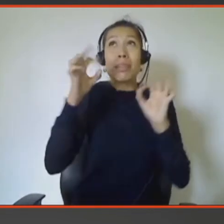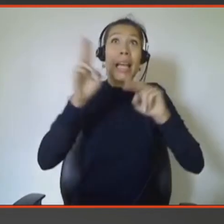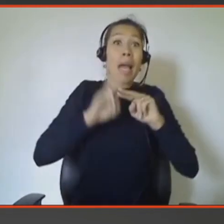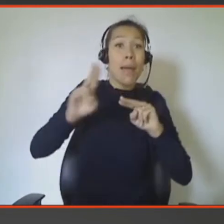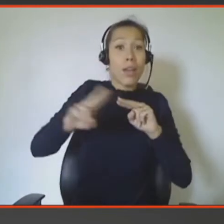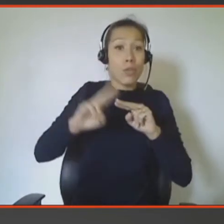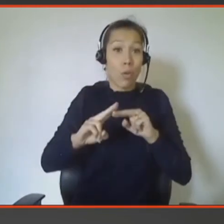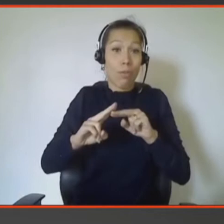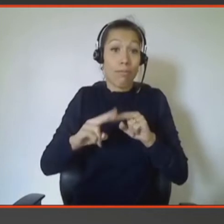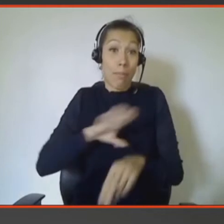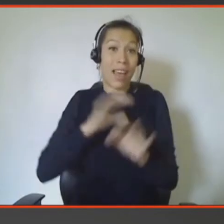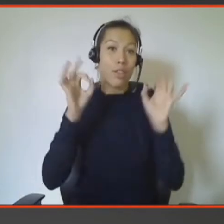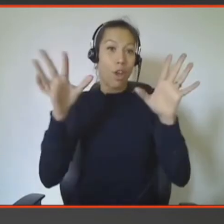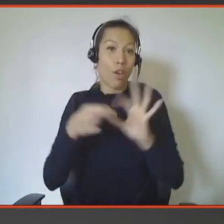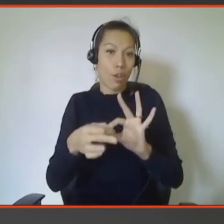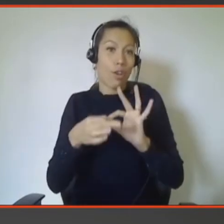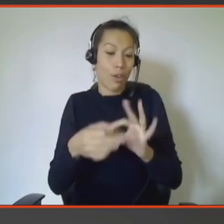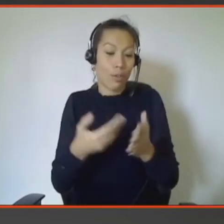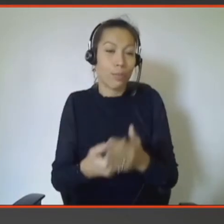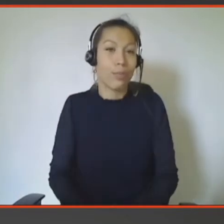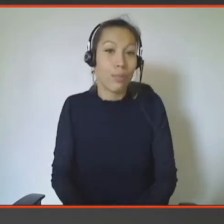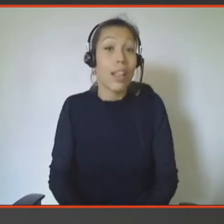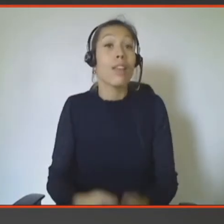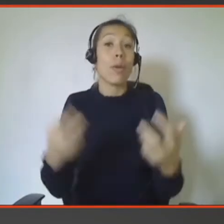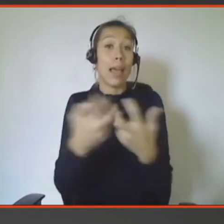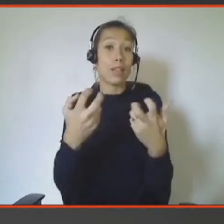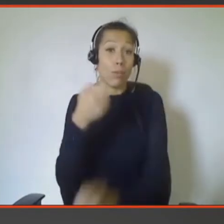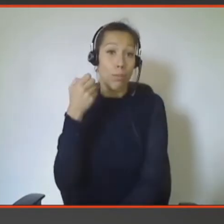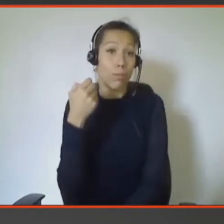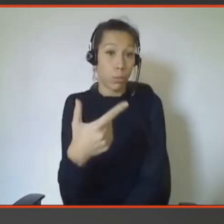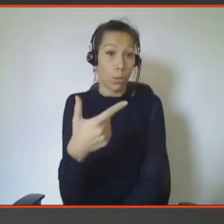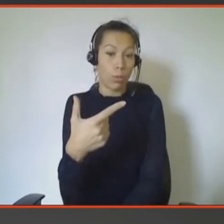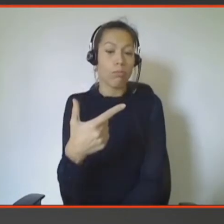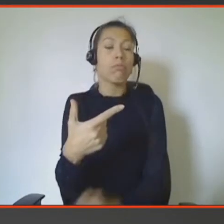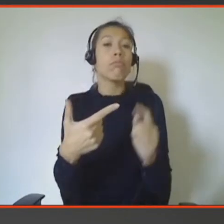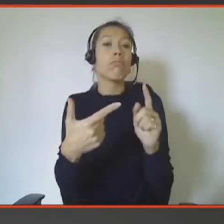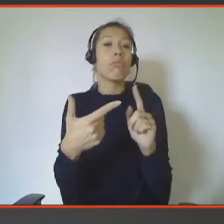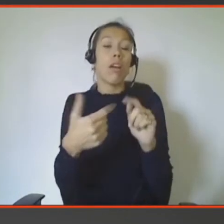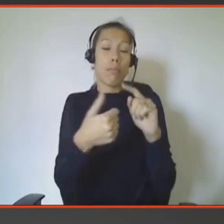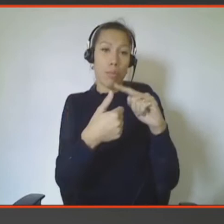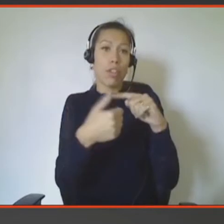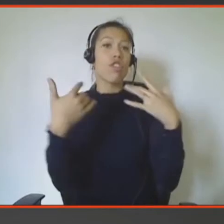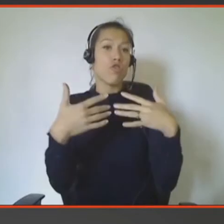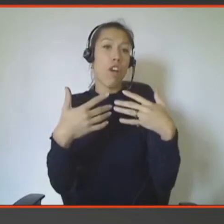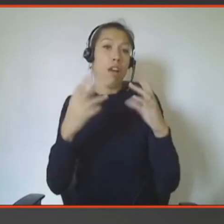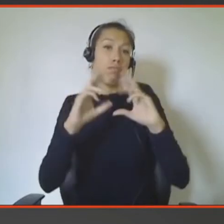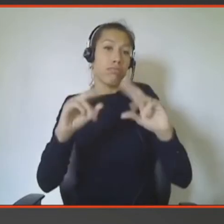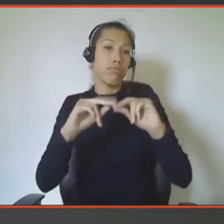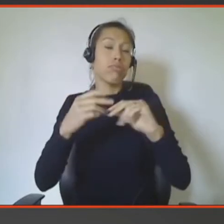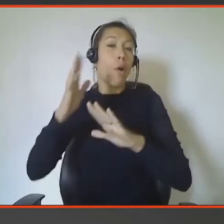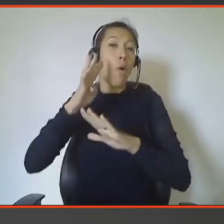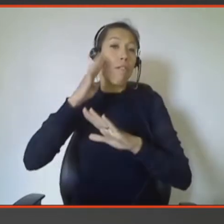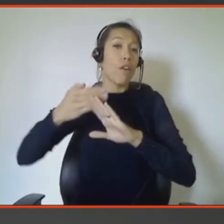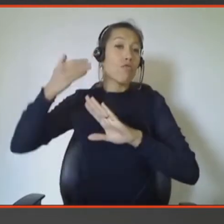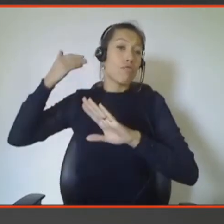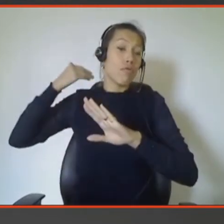Et alors, dans la relation avec le temps, j'ai choisi deux exemples. Celui-là, j'en ai déjà parlé plusieurs fois dans les conférences, mais il est toujours aussi intéressant et je pense qu'il